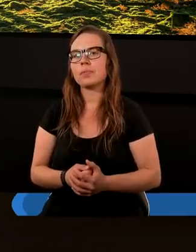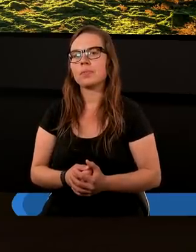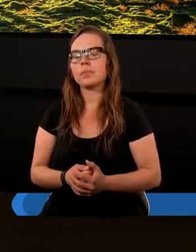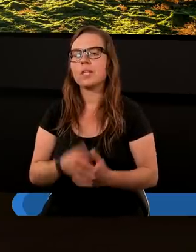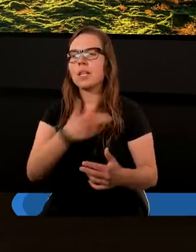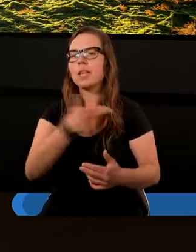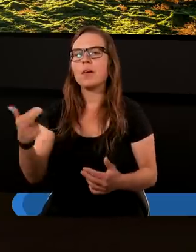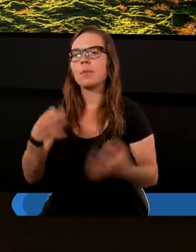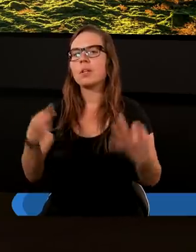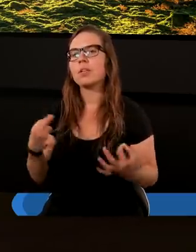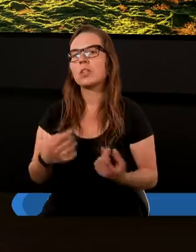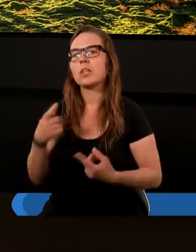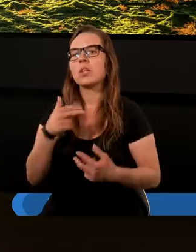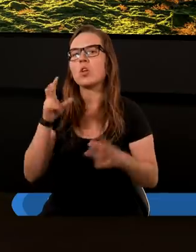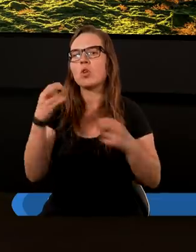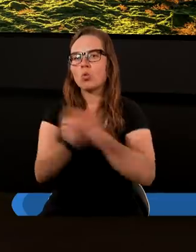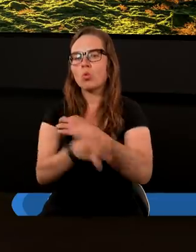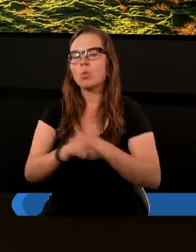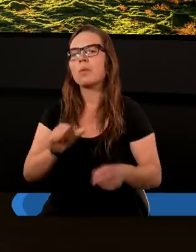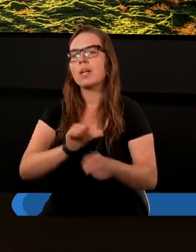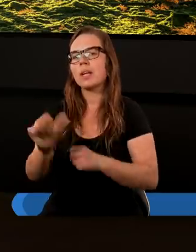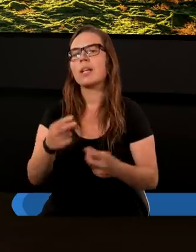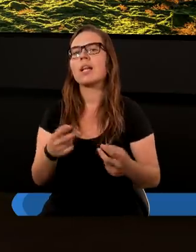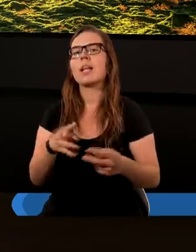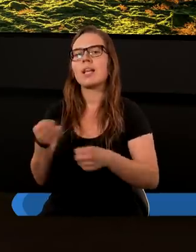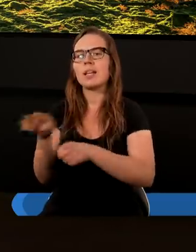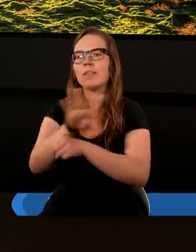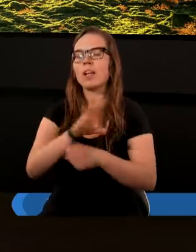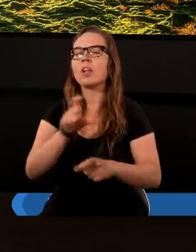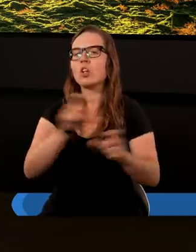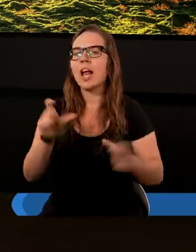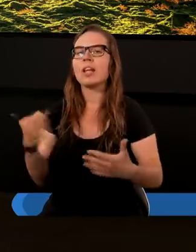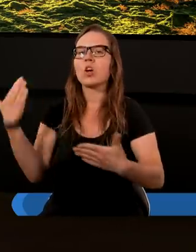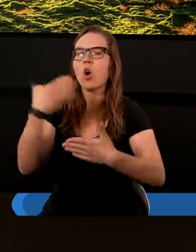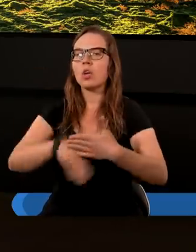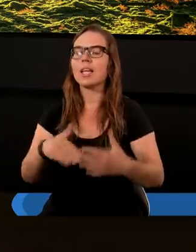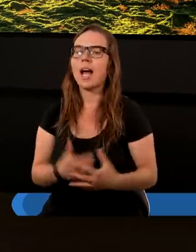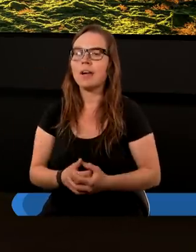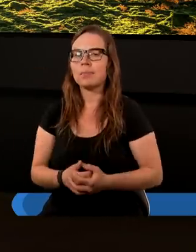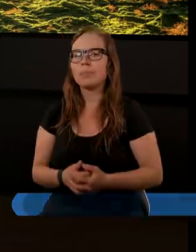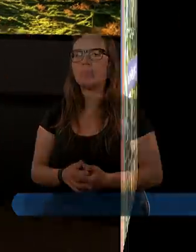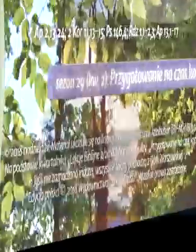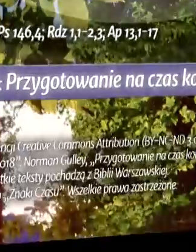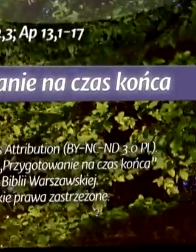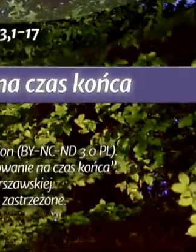Temat dzisiejszego studium jest Zwiedzenia w czasie końca.